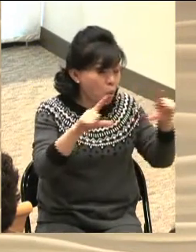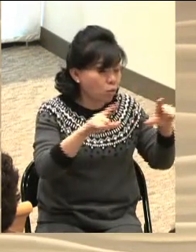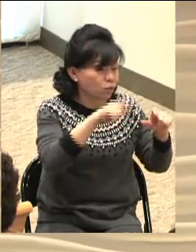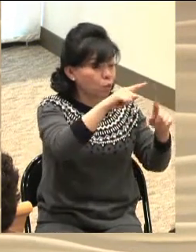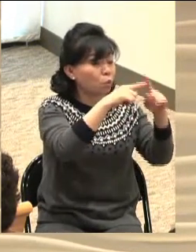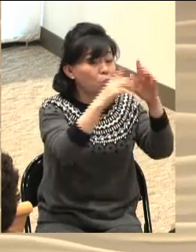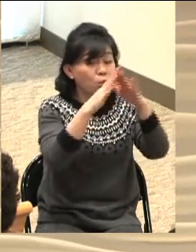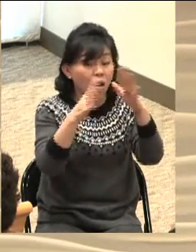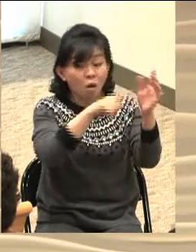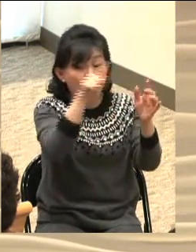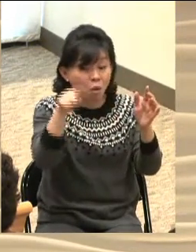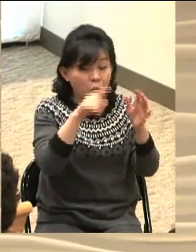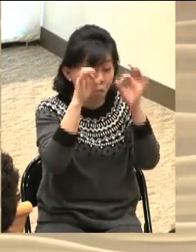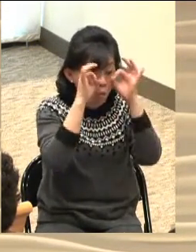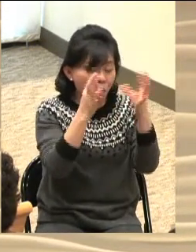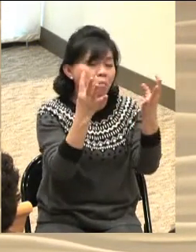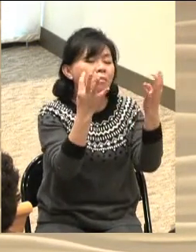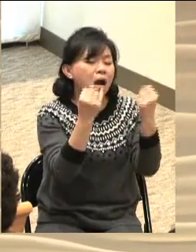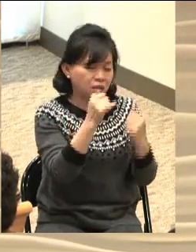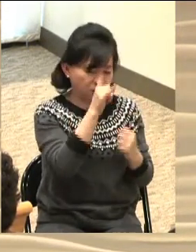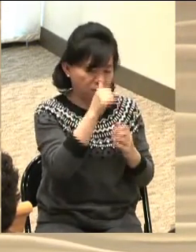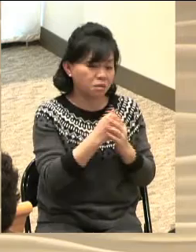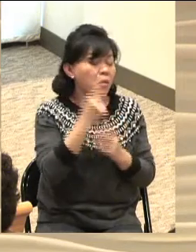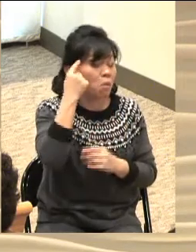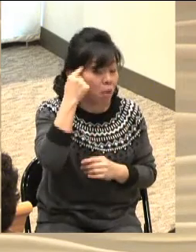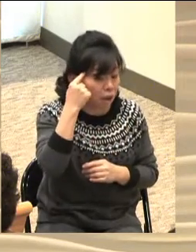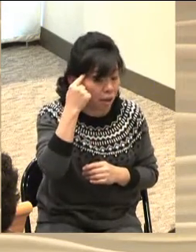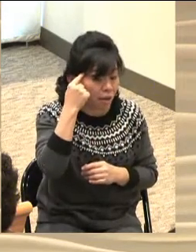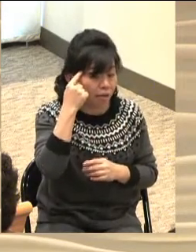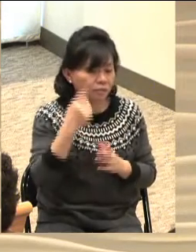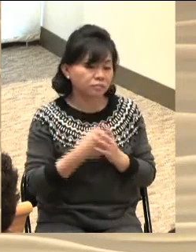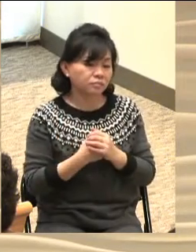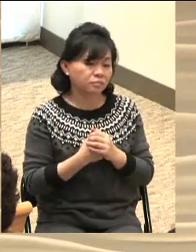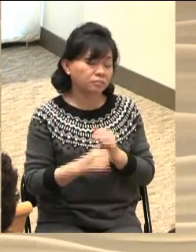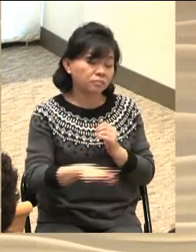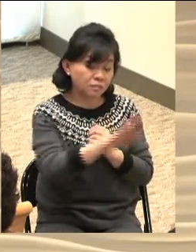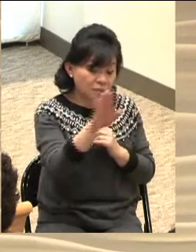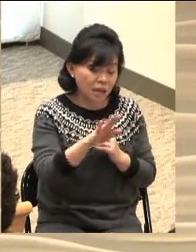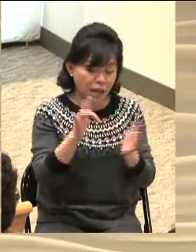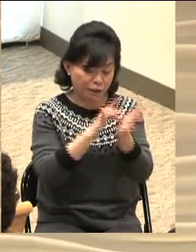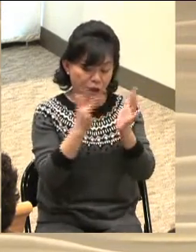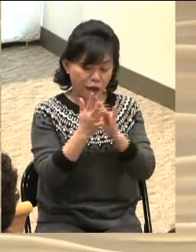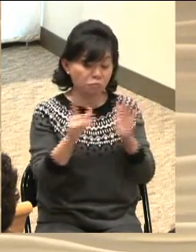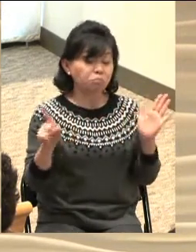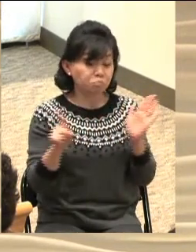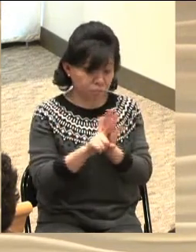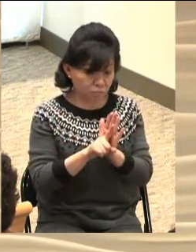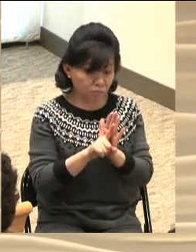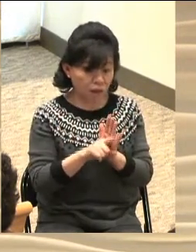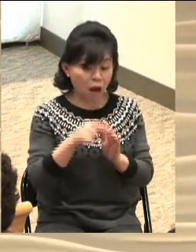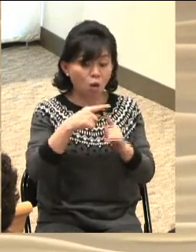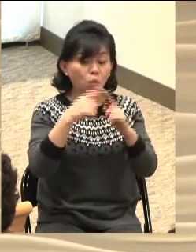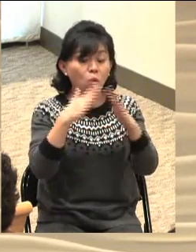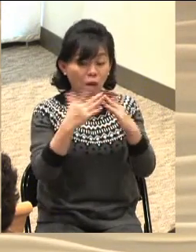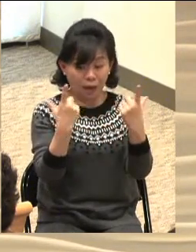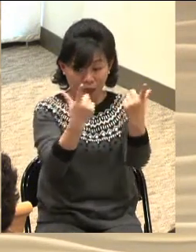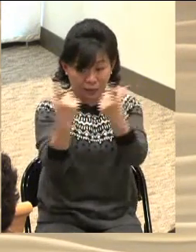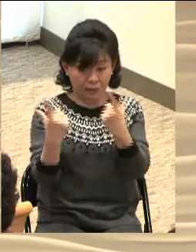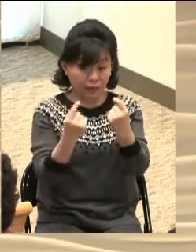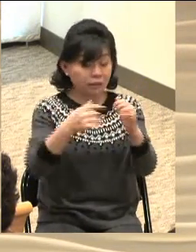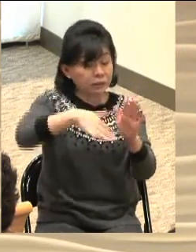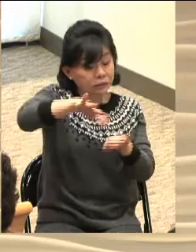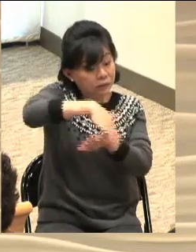일어나는 일입니다 왜 그런 것입니까? 우리가 다 그리스도인으로 같은 교회를 다닌다고 하지만